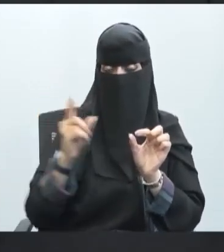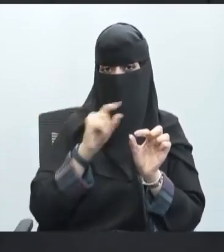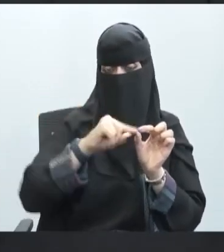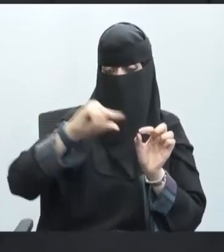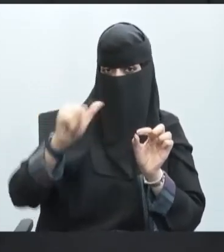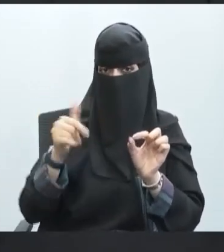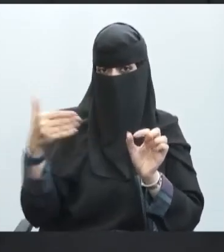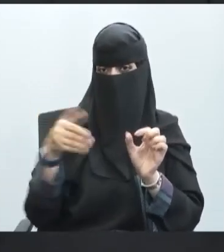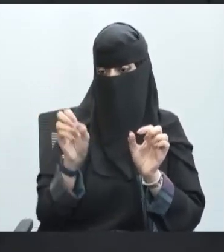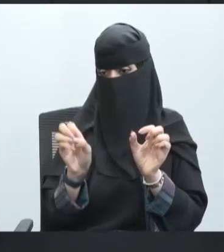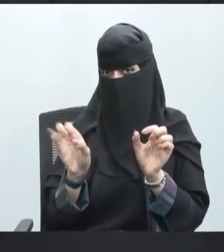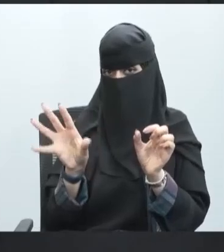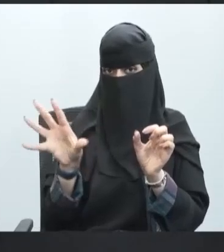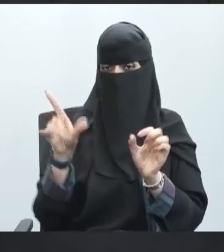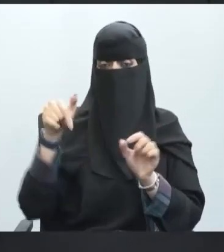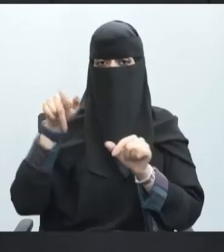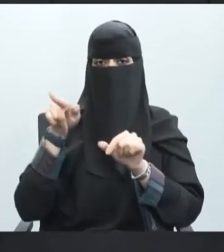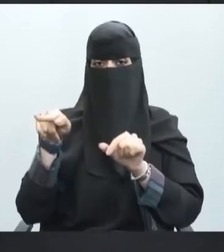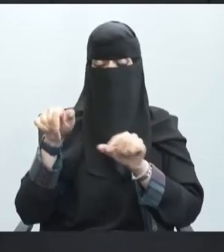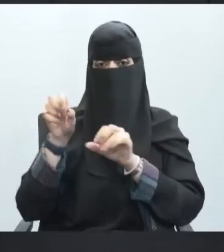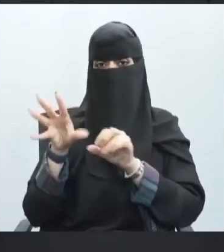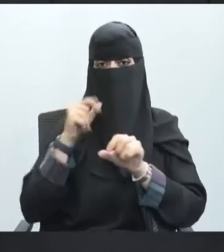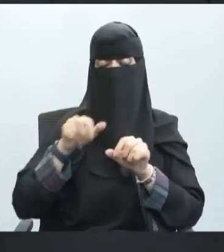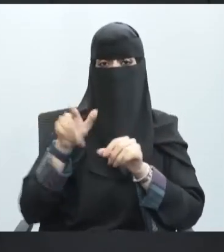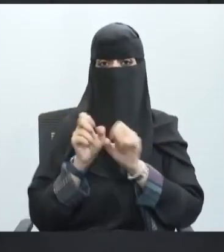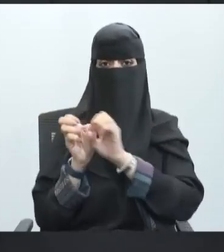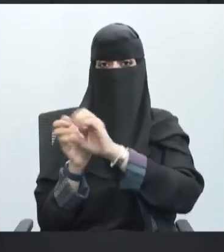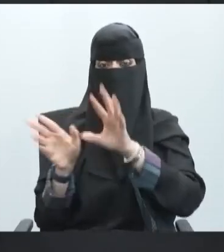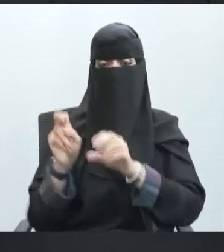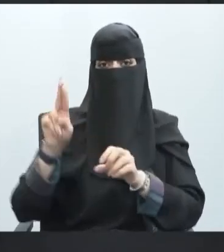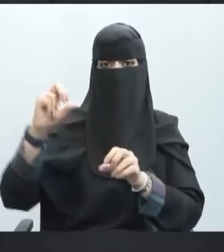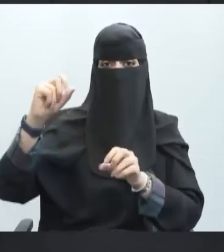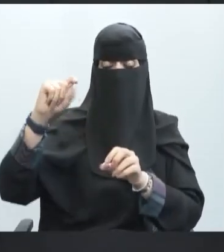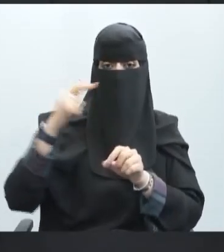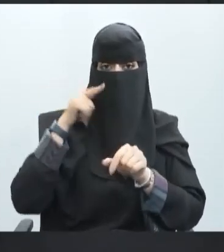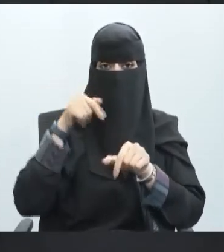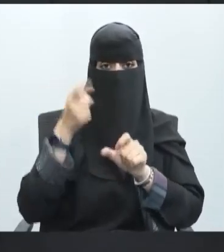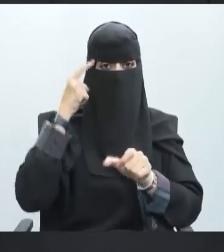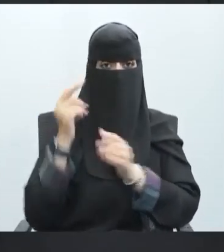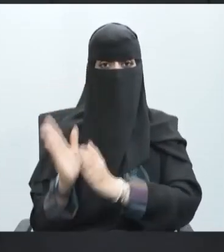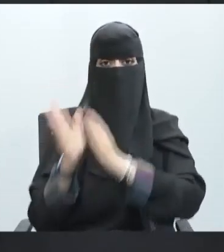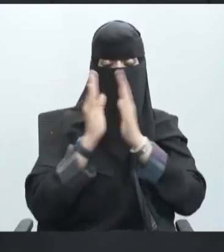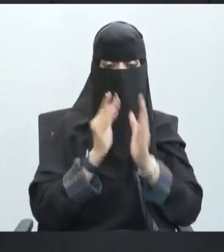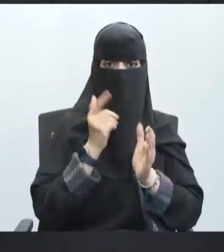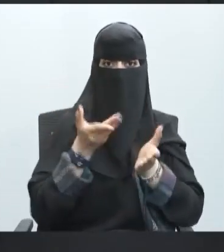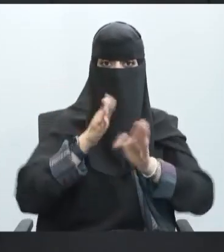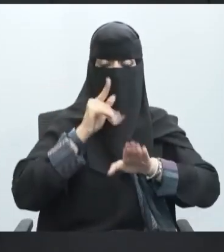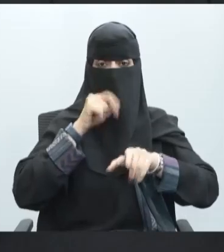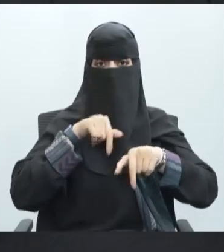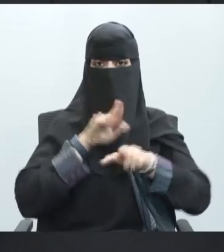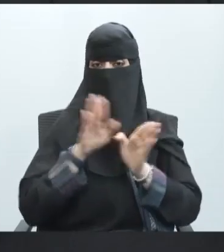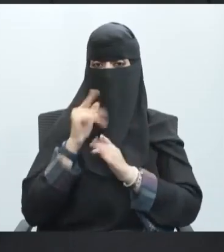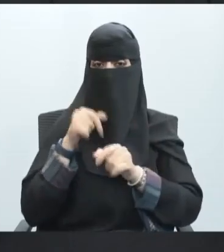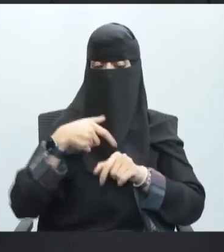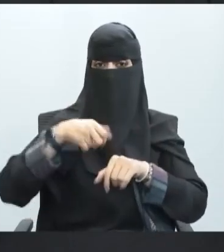بالمحور ينتهي بتفرعات أسميناها تفرعات المحور ثم انتقلنا بعد ذلك لنتعرف بشكل أكبر ما